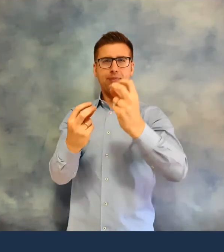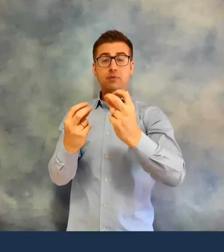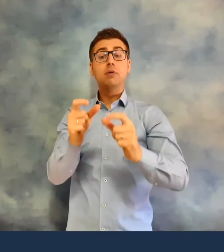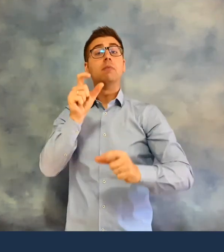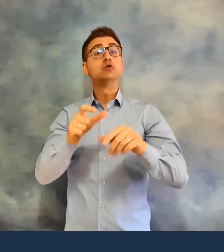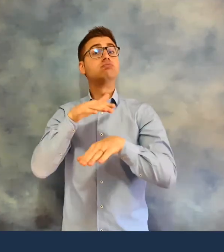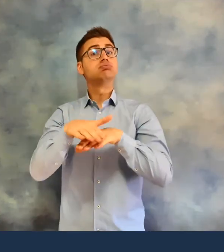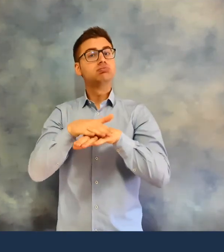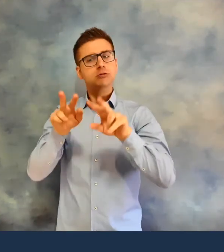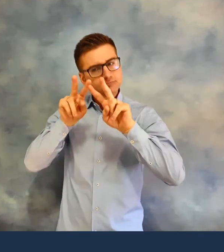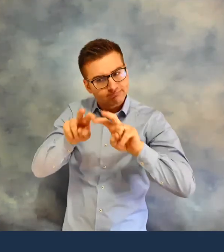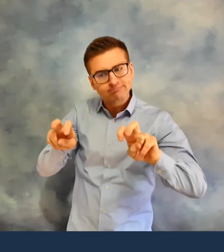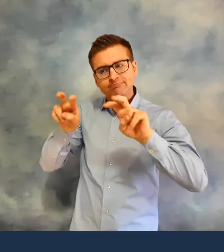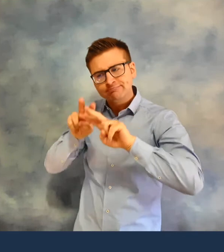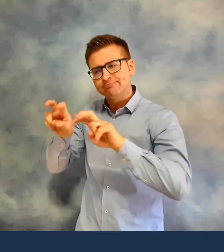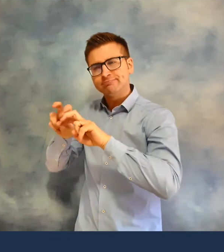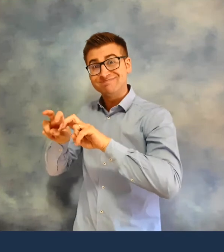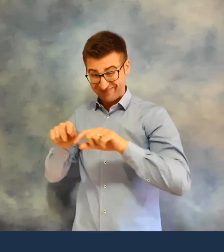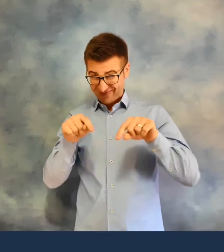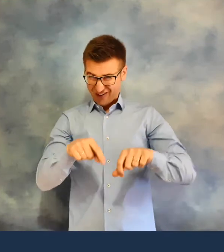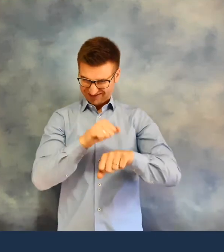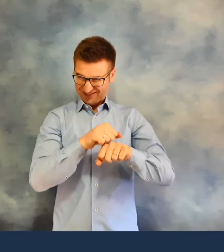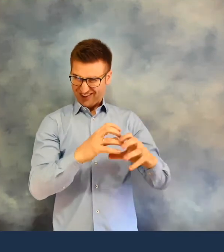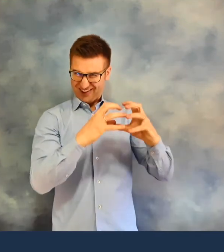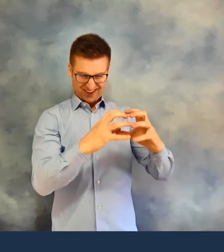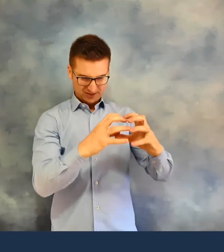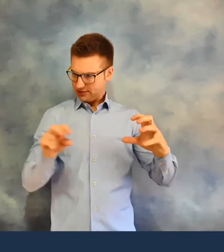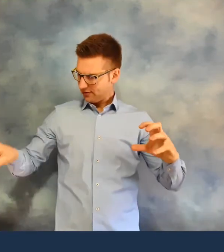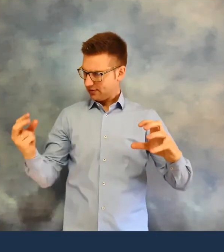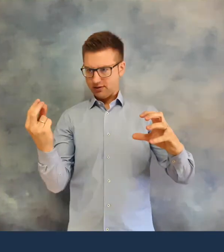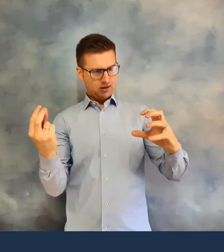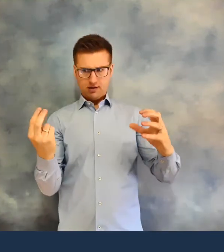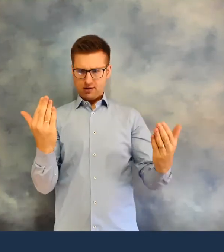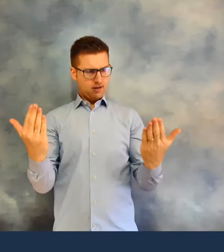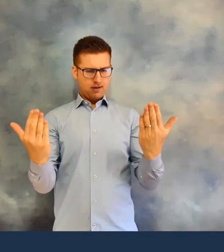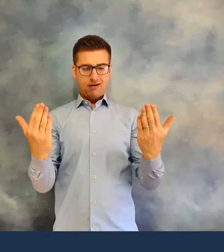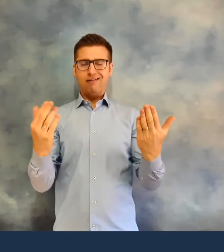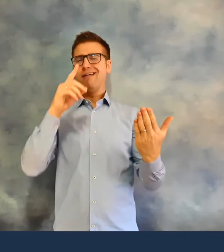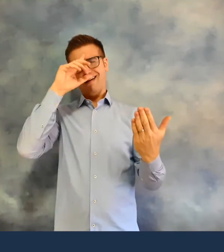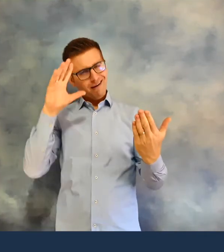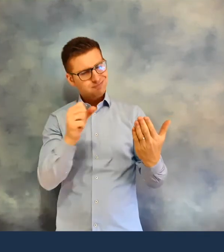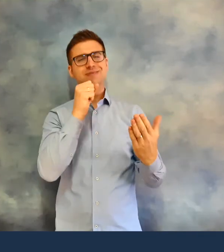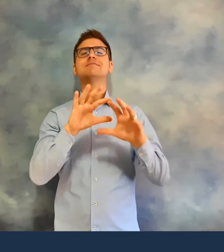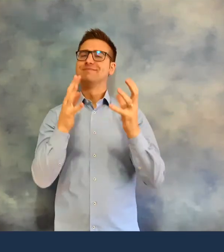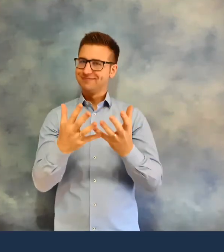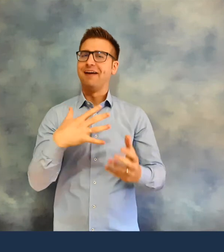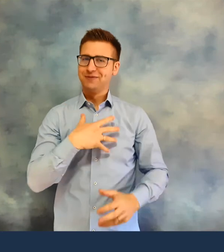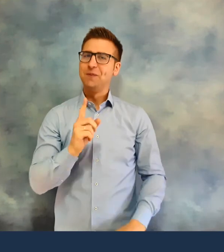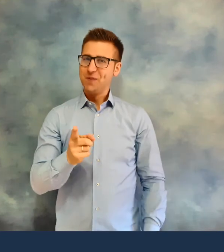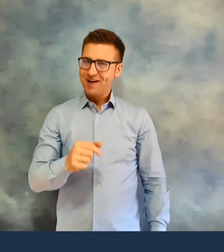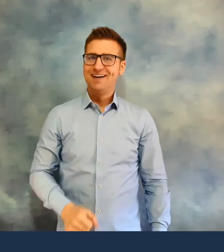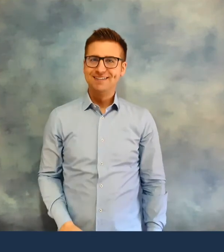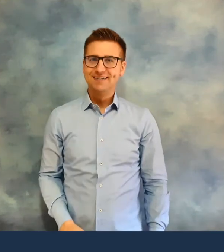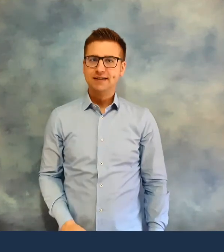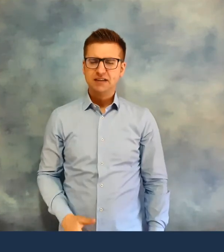studiosi. Ed è così, dallo studio dei meteoriti, dal confronto della loro composizione chimica con quella delle rocce attuali,